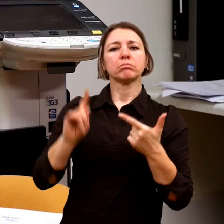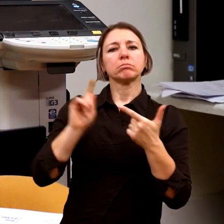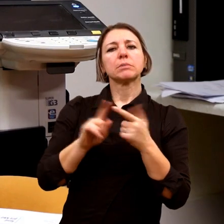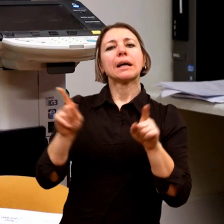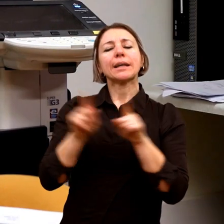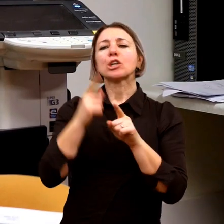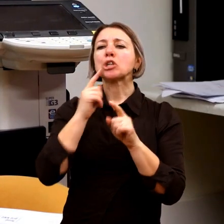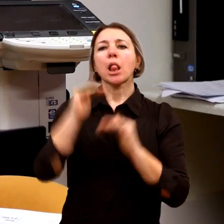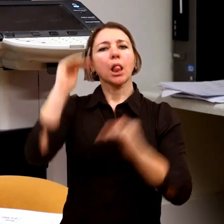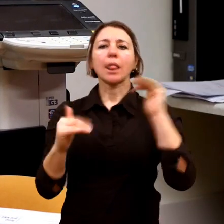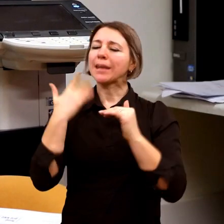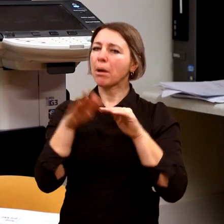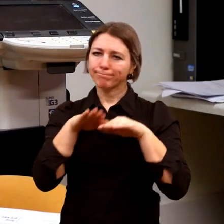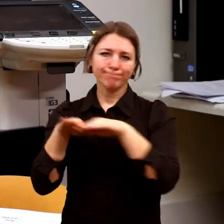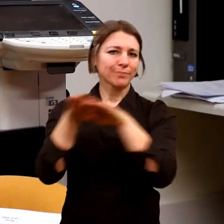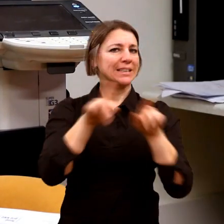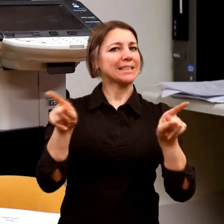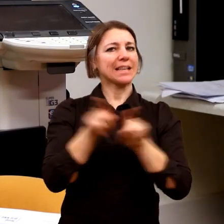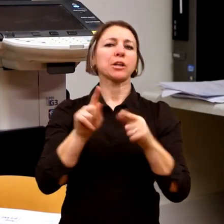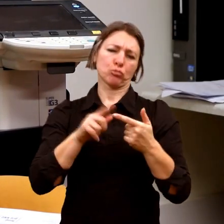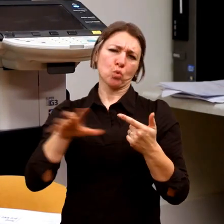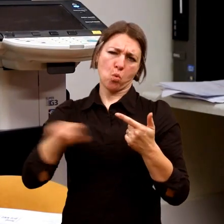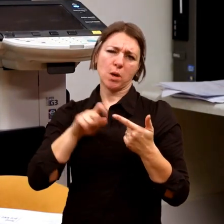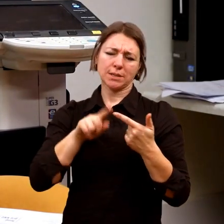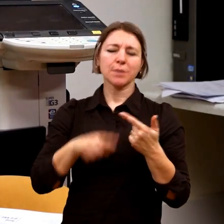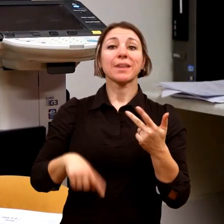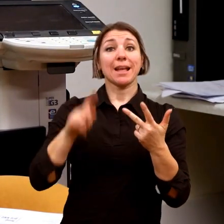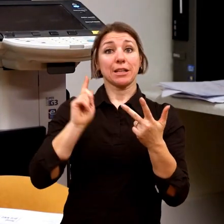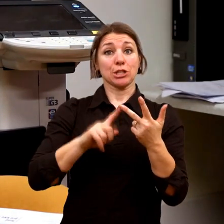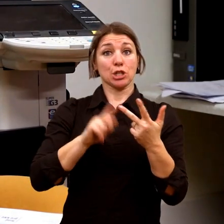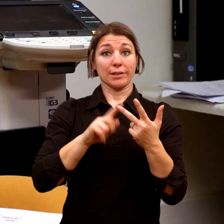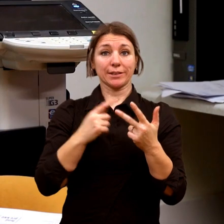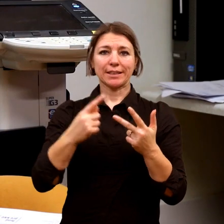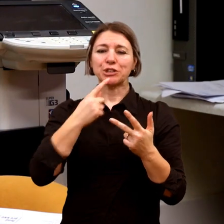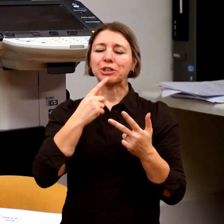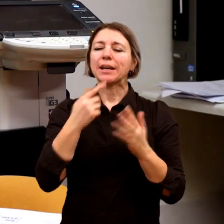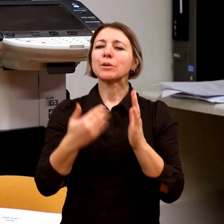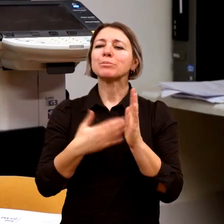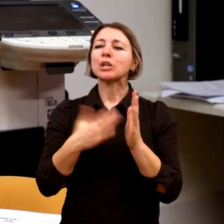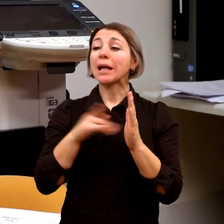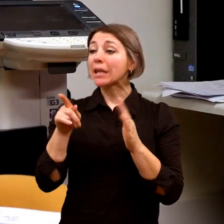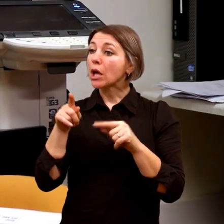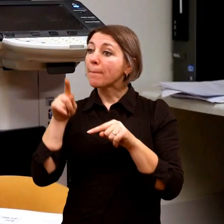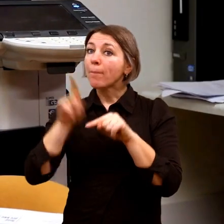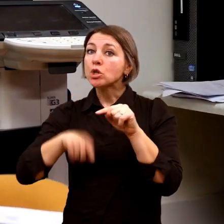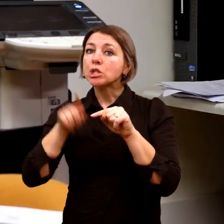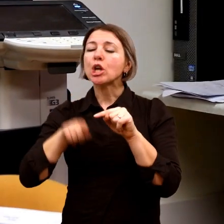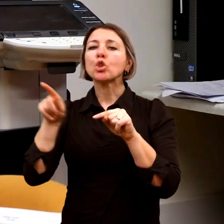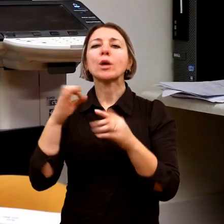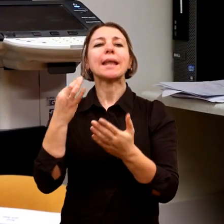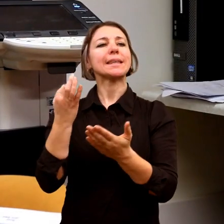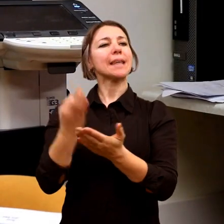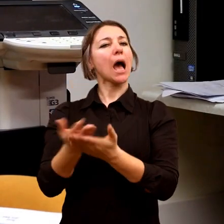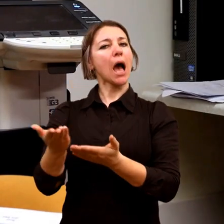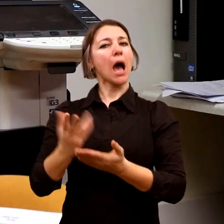cení, to bych ještě taky sdílel, ale potom, že vlastně i některé třeba to postižení je dar, a to já